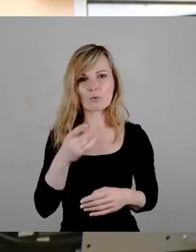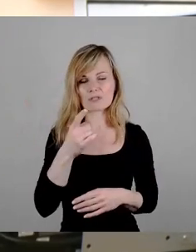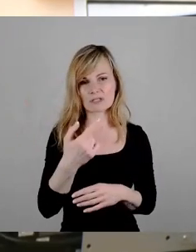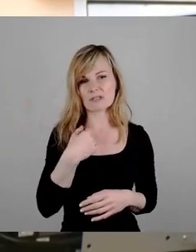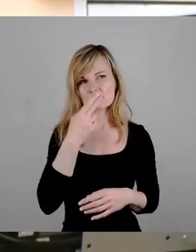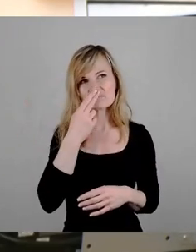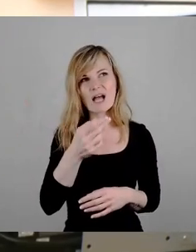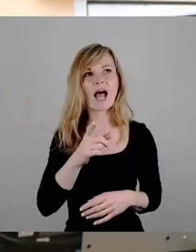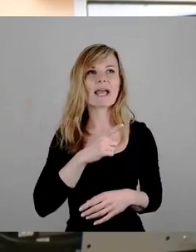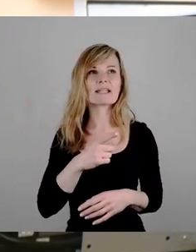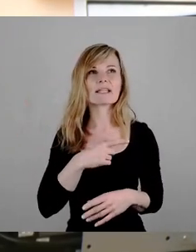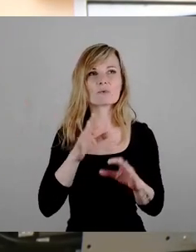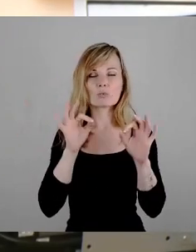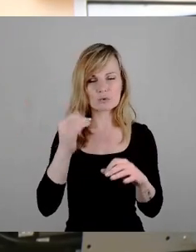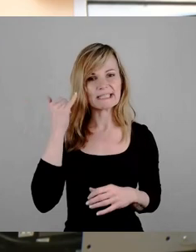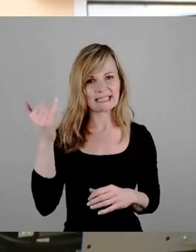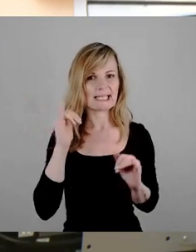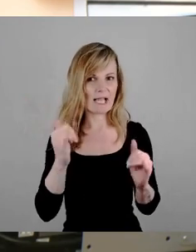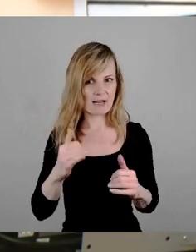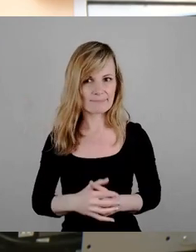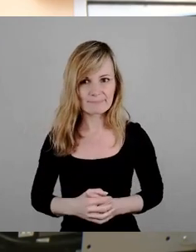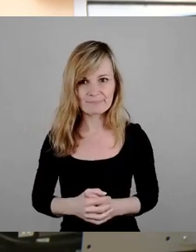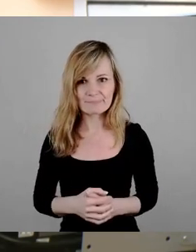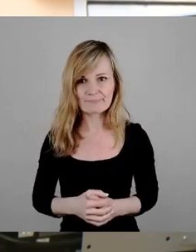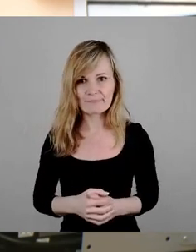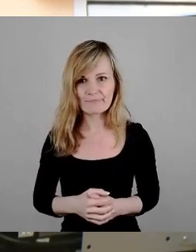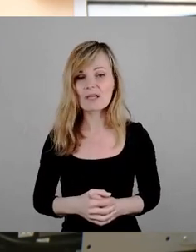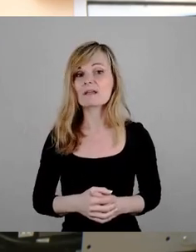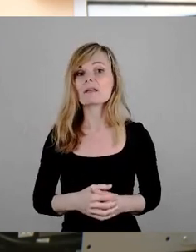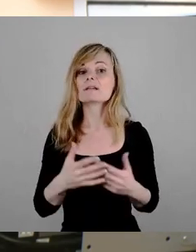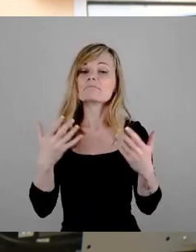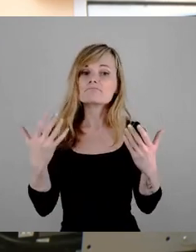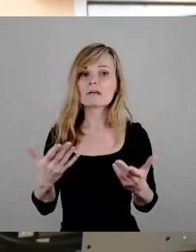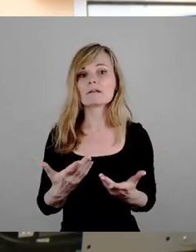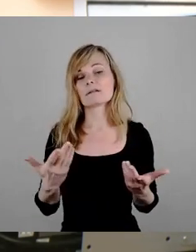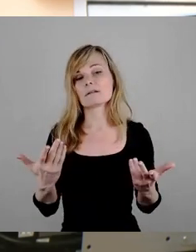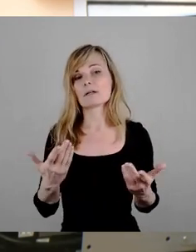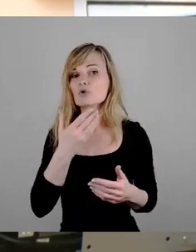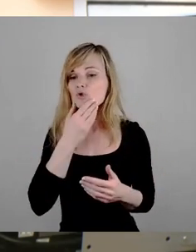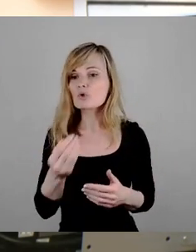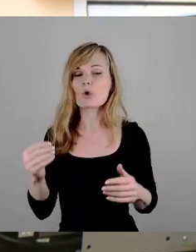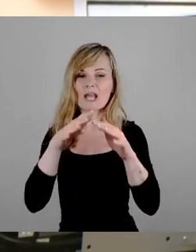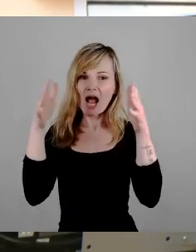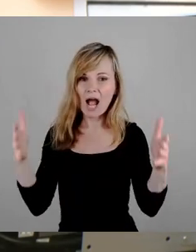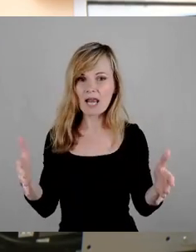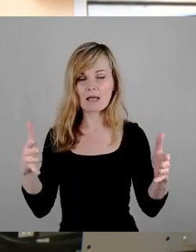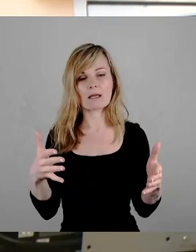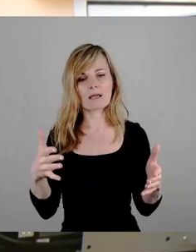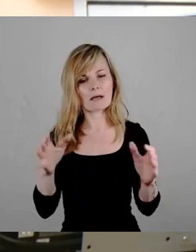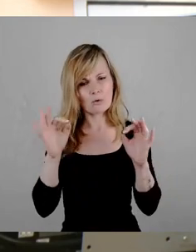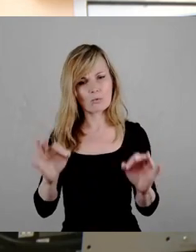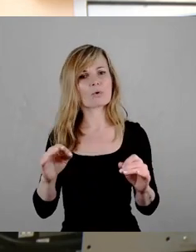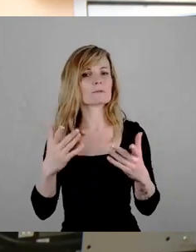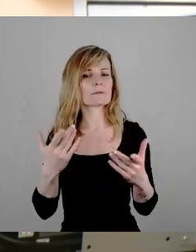auch eine ziemlich gute Idee. Das ist auch mal eine sinnvolle Verwendung für diese schönen Hallen, dass hier ordentlich